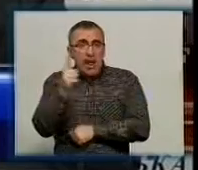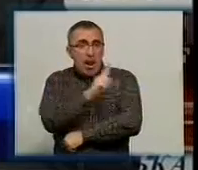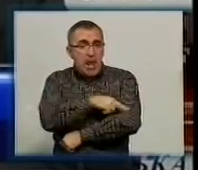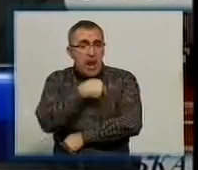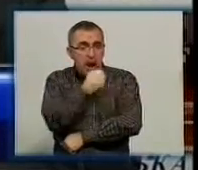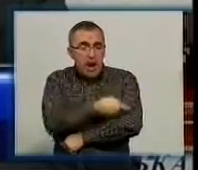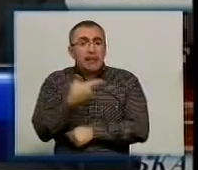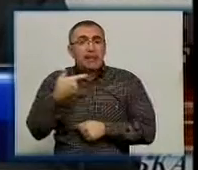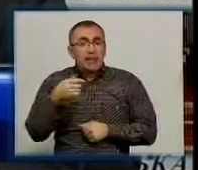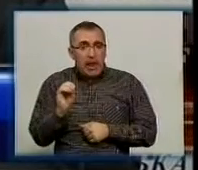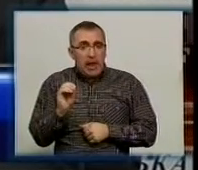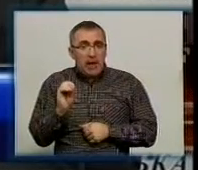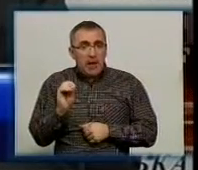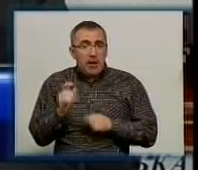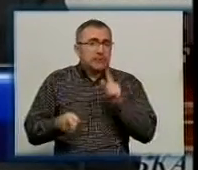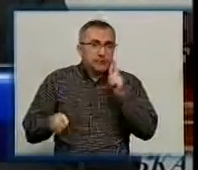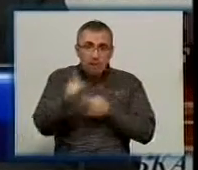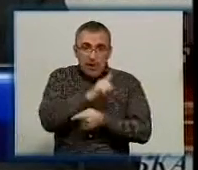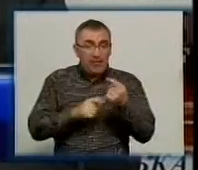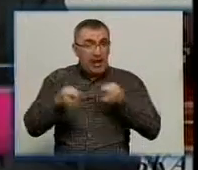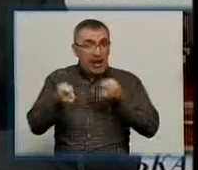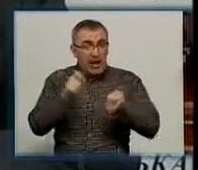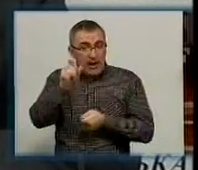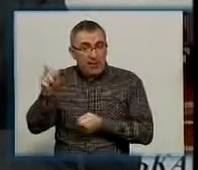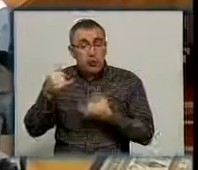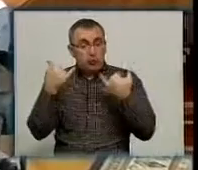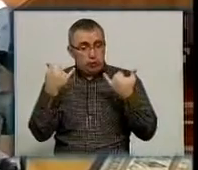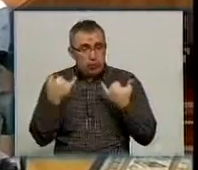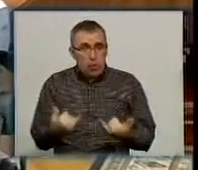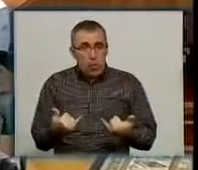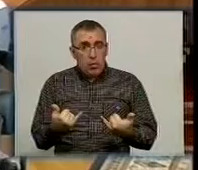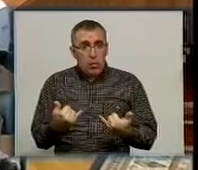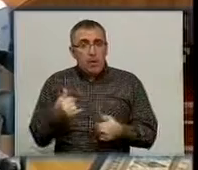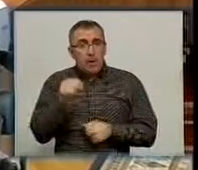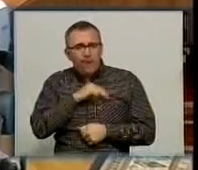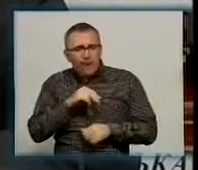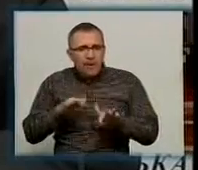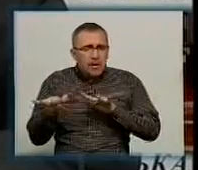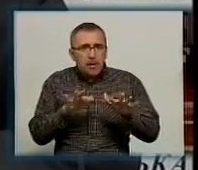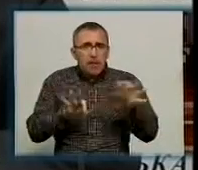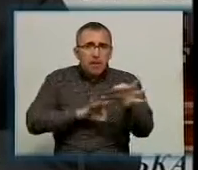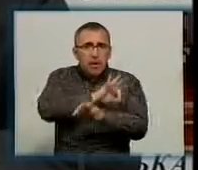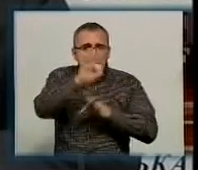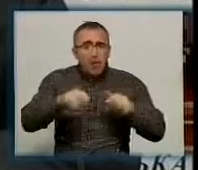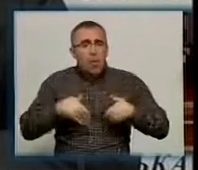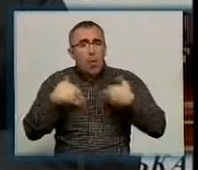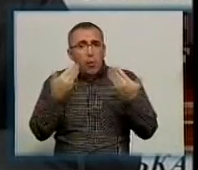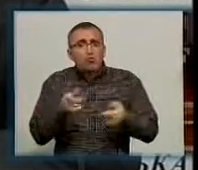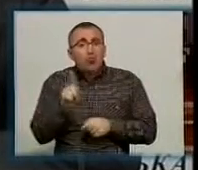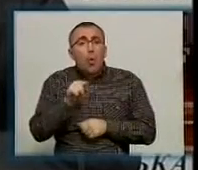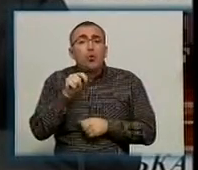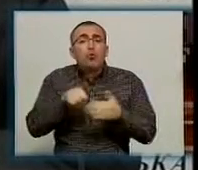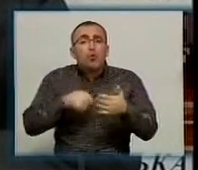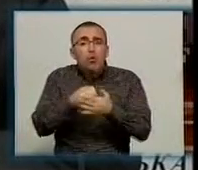де змінилось керівництво. І сьогодні відпрацьовуються проєктні пропозиції щодо